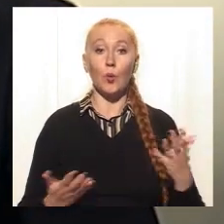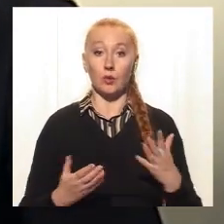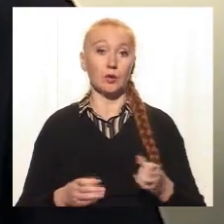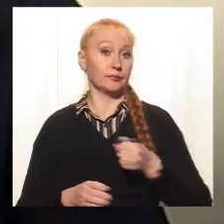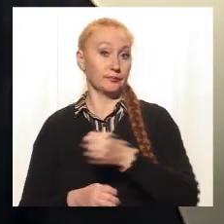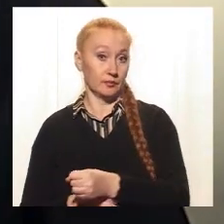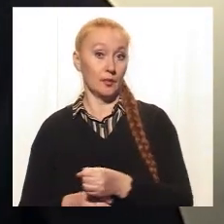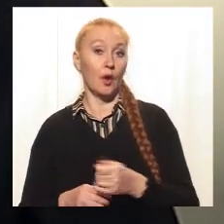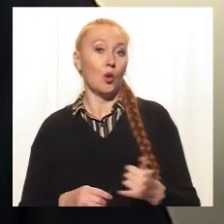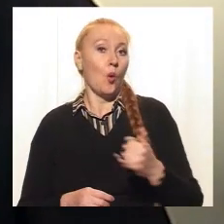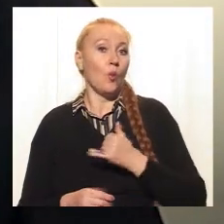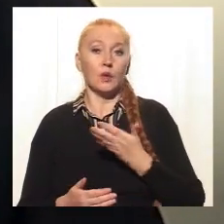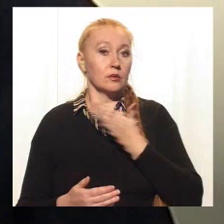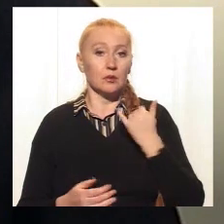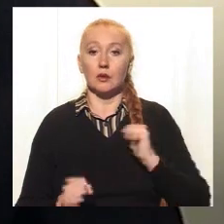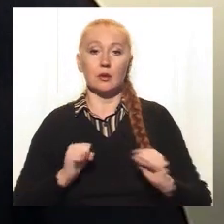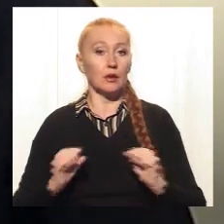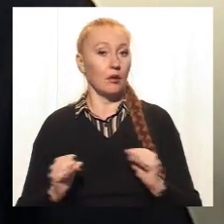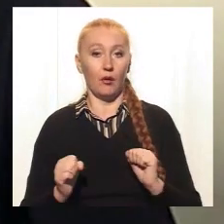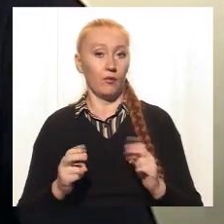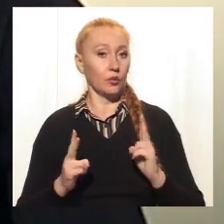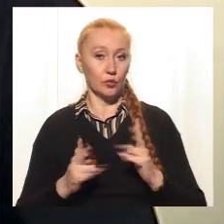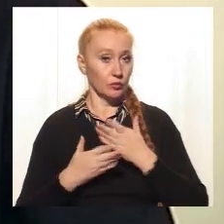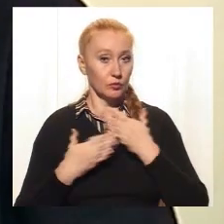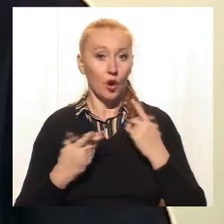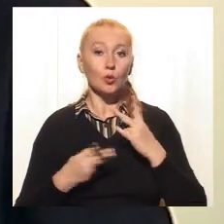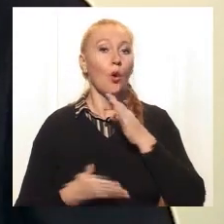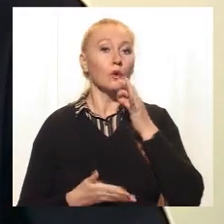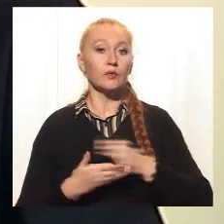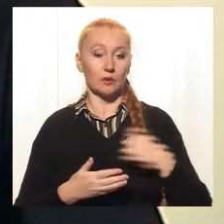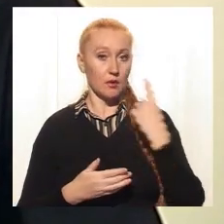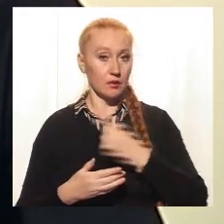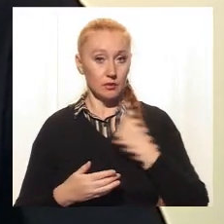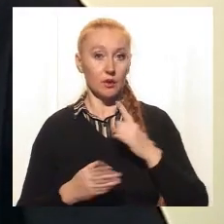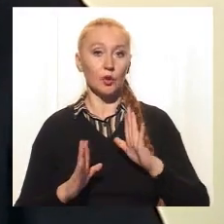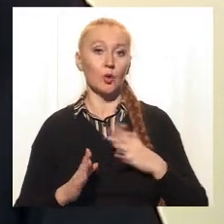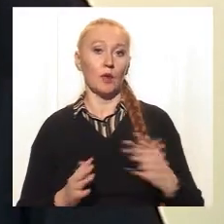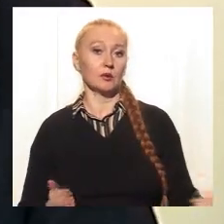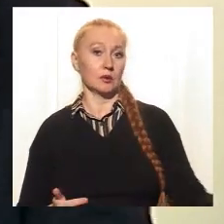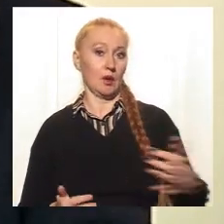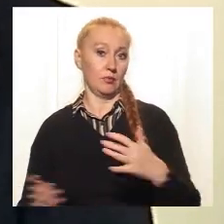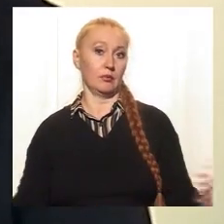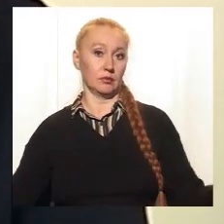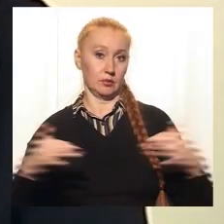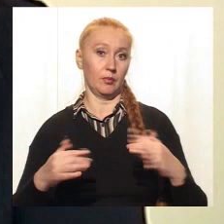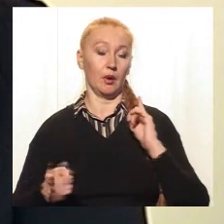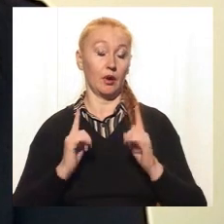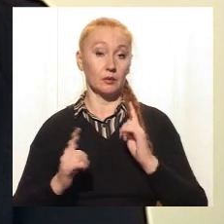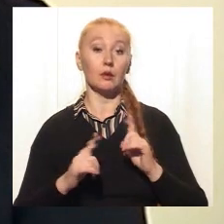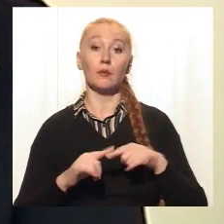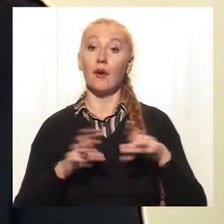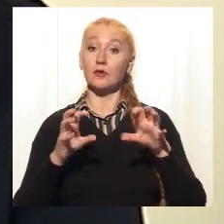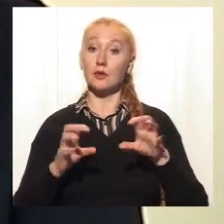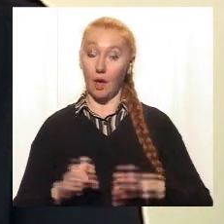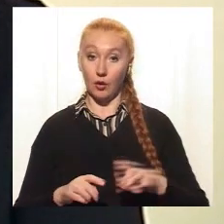у нас немає ні керівника, нікого невідповідальної особи, яка би могла нас зібрати. Оскільки в законі, про що чергово